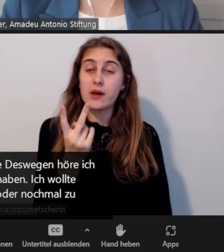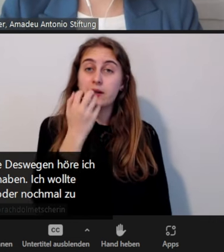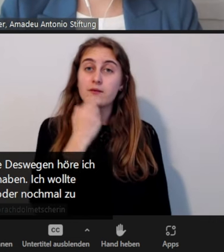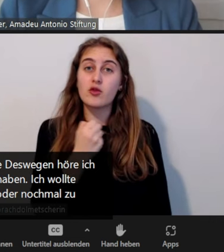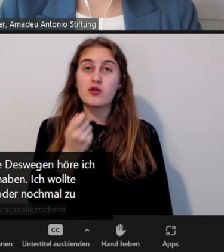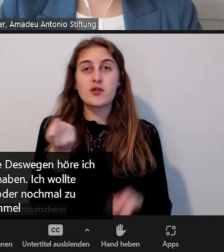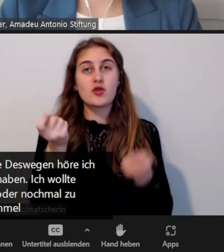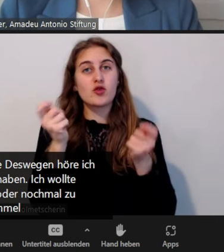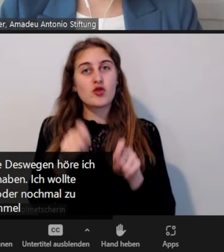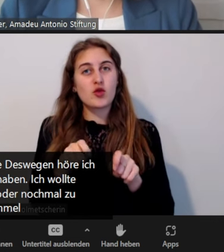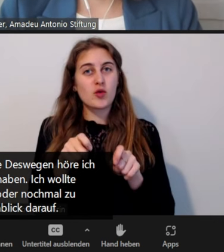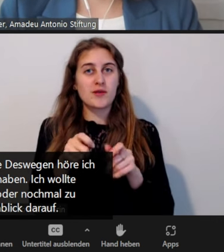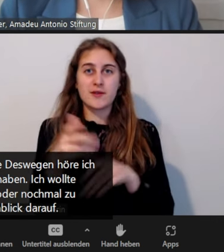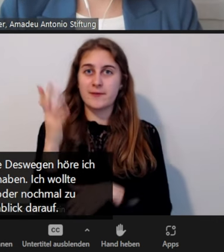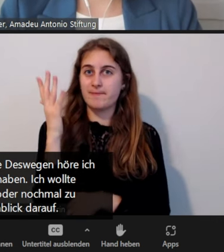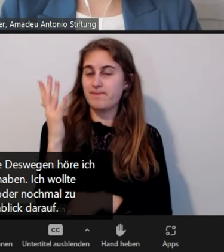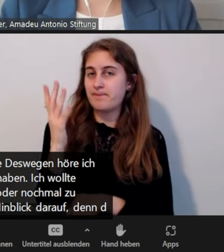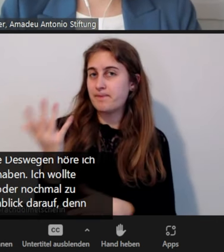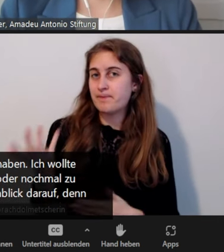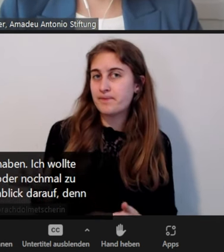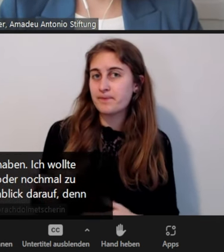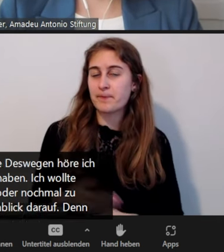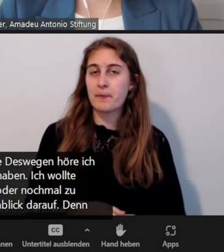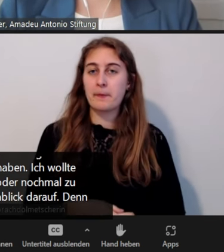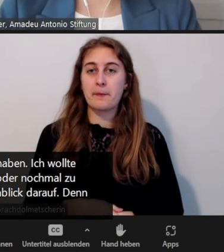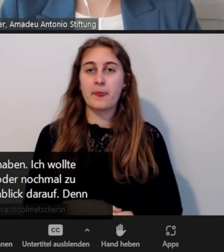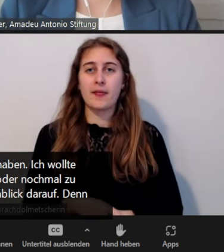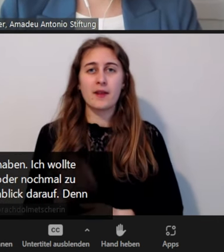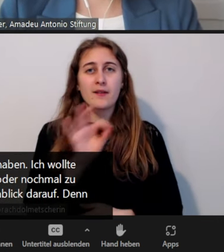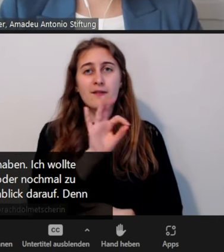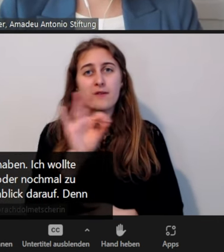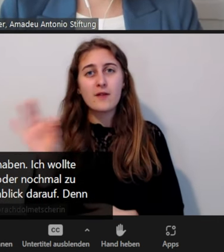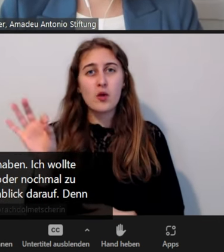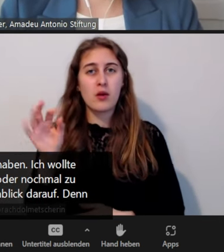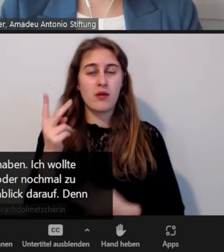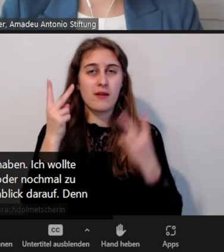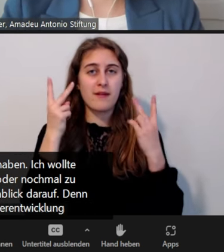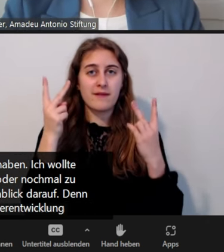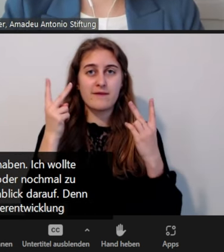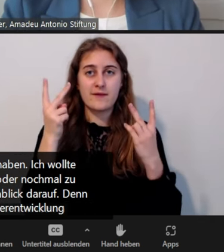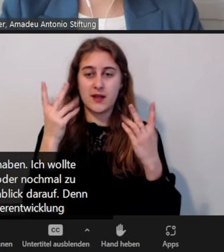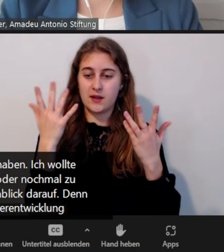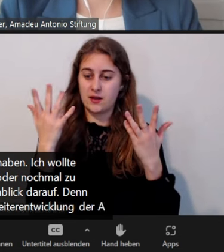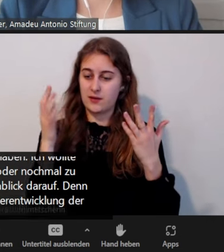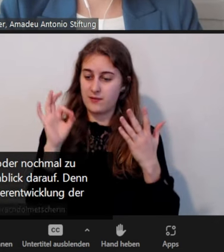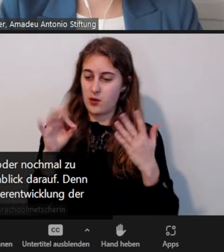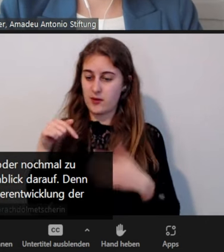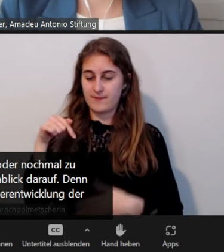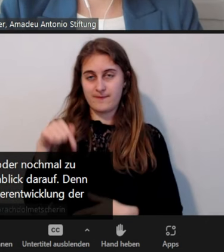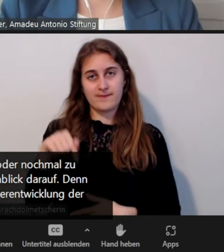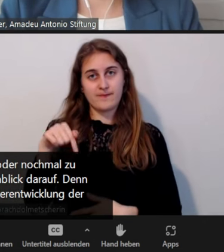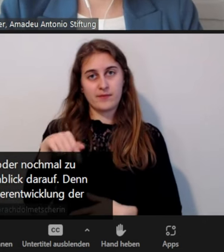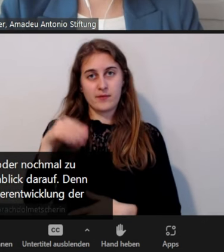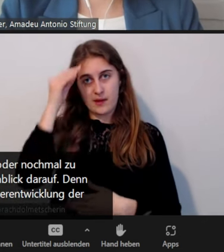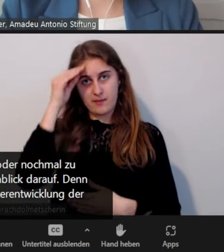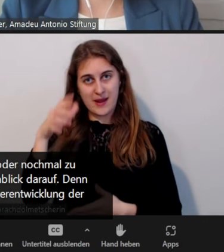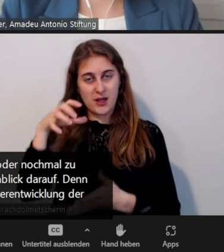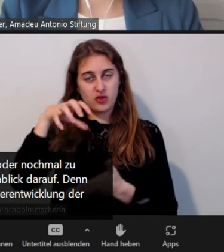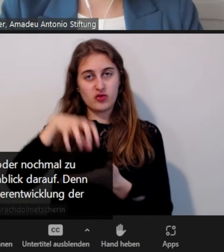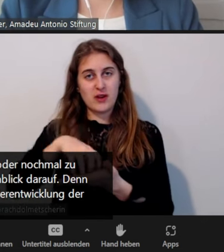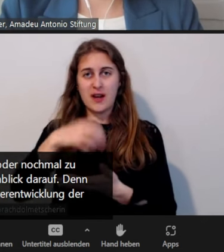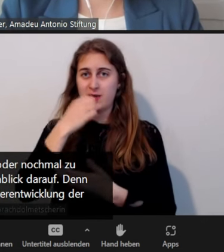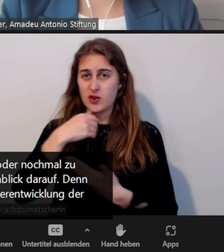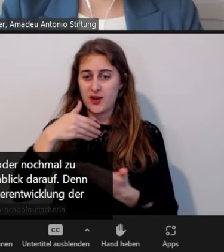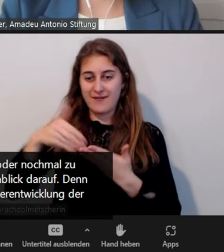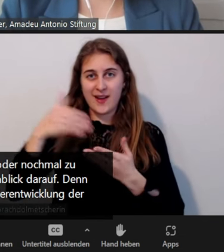auch vielleicht im Hinblick darauf, was ist für euch wichtig, wenn ihr jetzt an die Weiterentwicklung der Arbeit der Meldestelle denkt, Lage